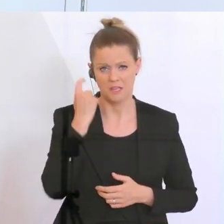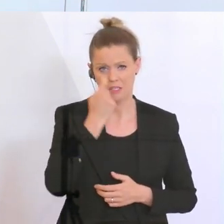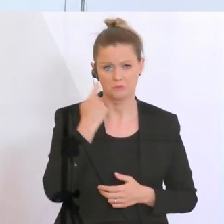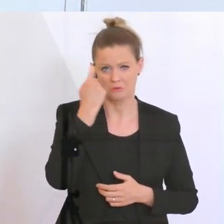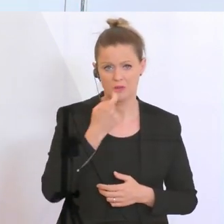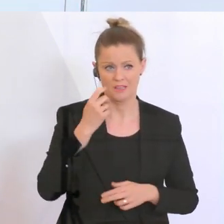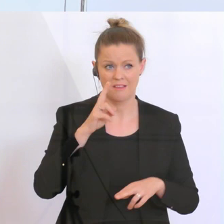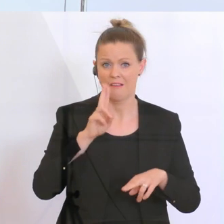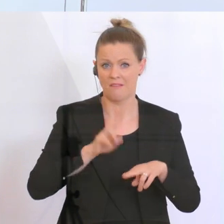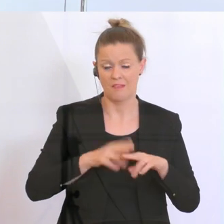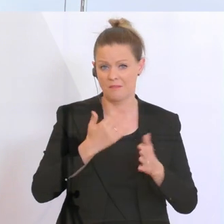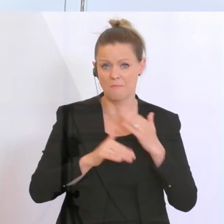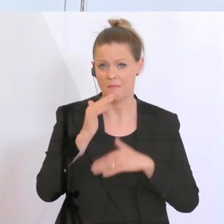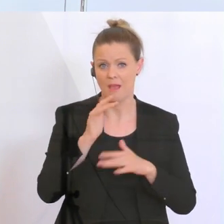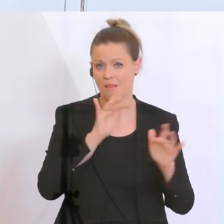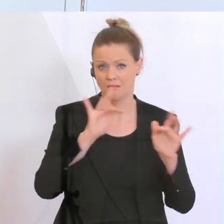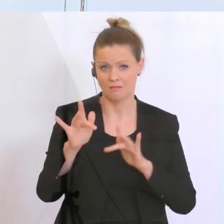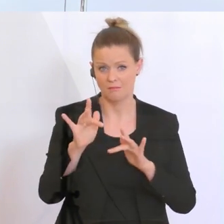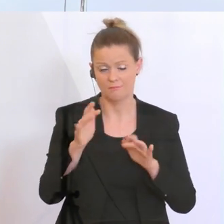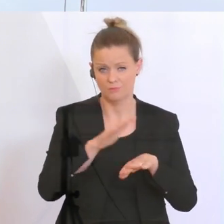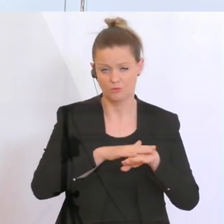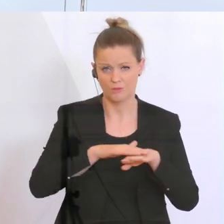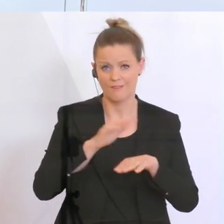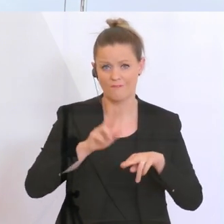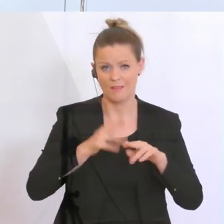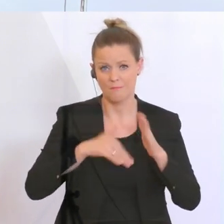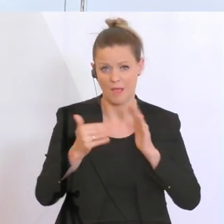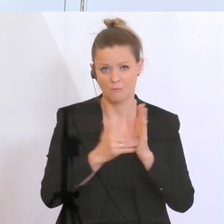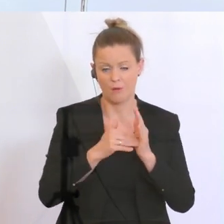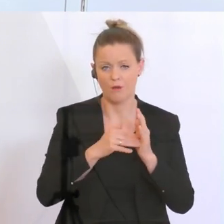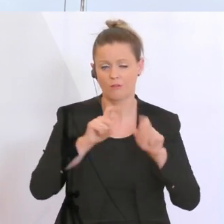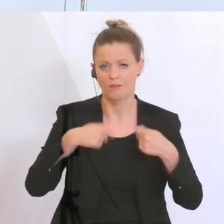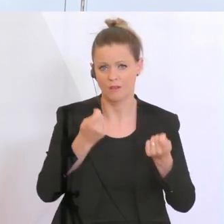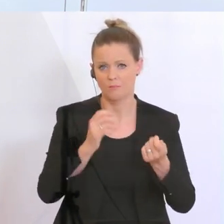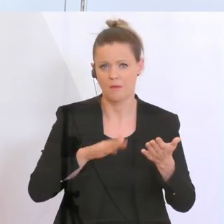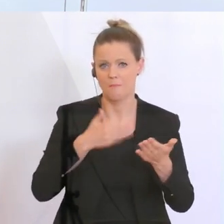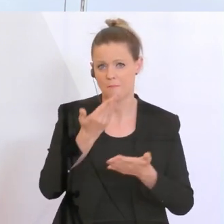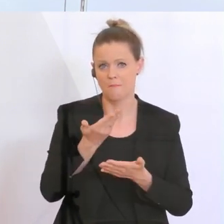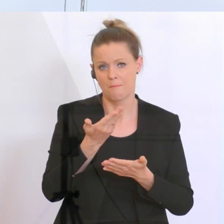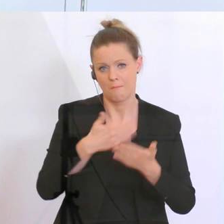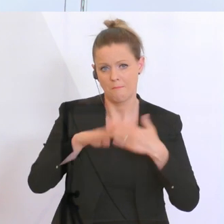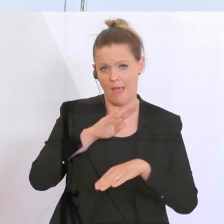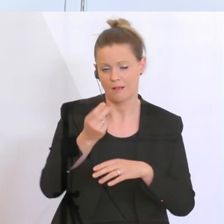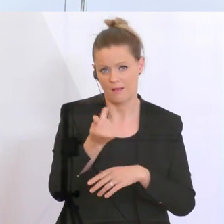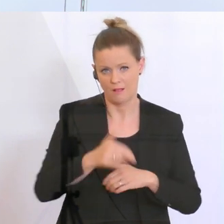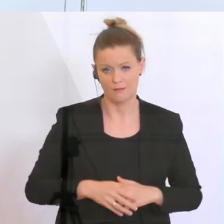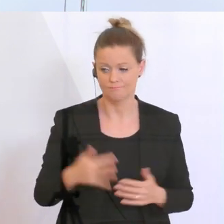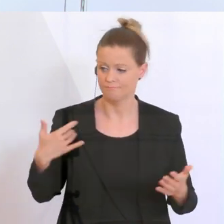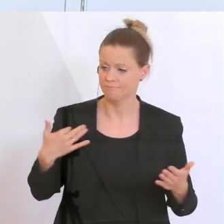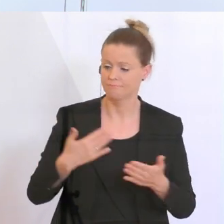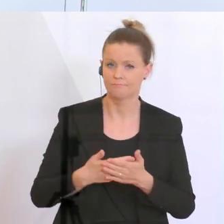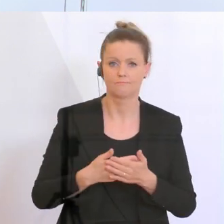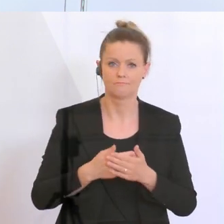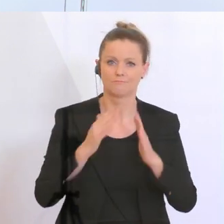wird, weil falls mehr braucht, wird es mehr geben. Das haben wir immer gesagt. Zum Glück hat Österreich in den letzten Jahren eine sehr solide Haushaltspolitik gehabt. Das